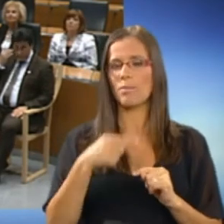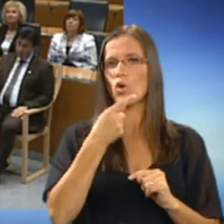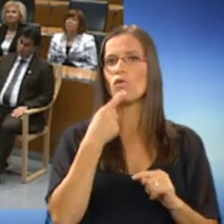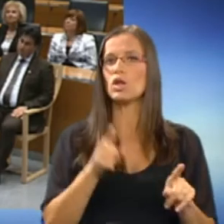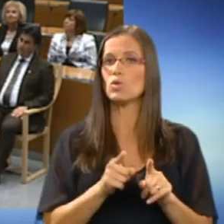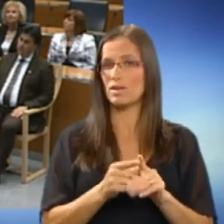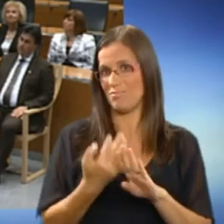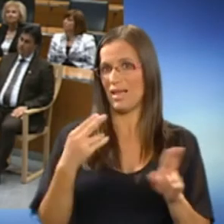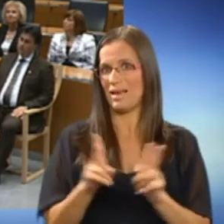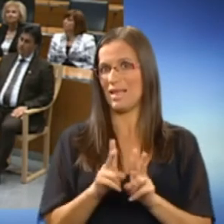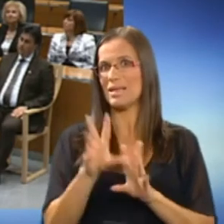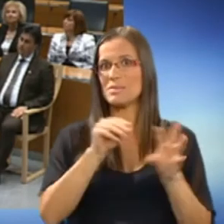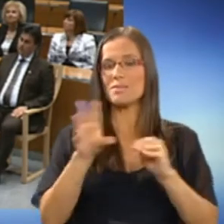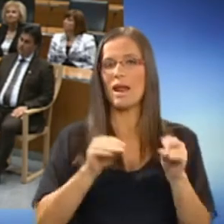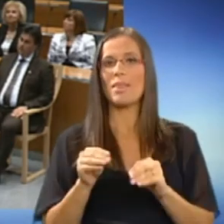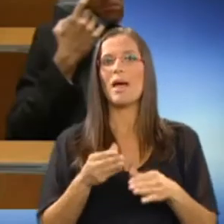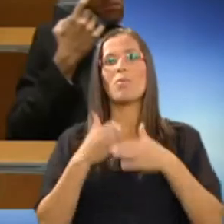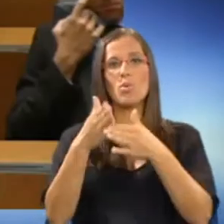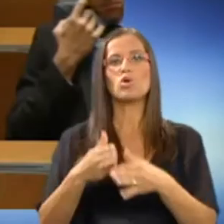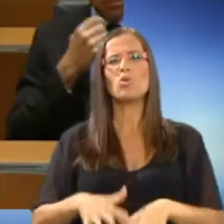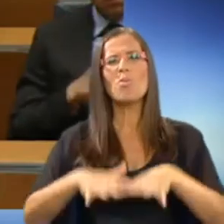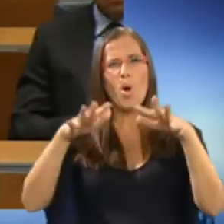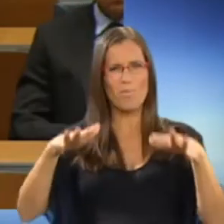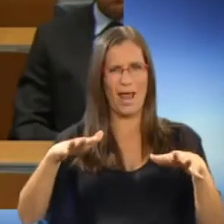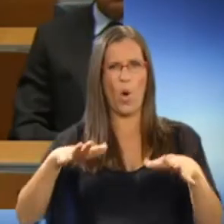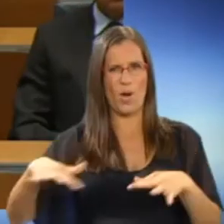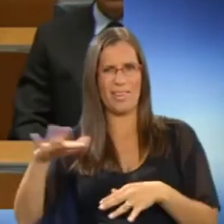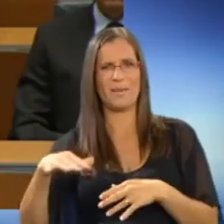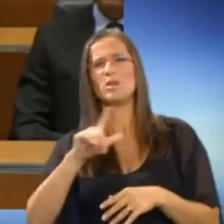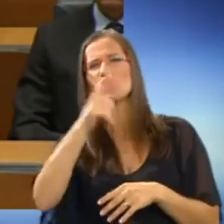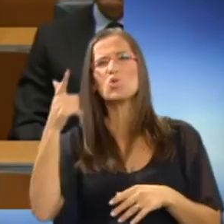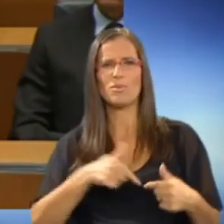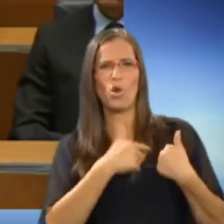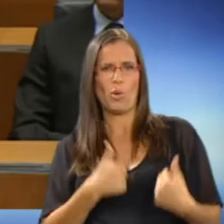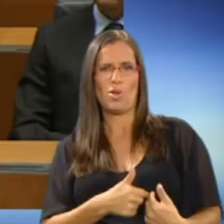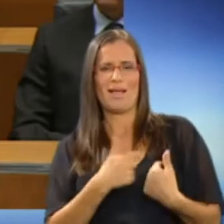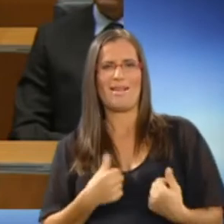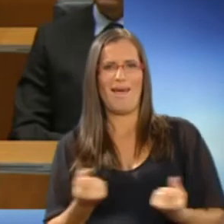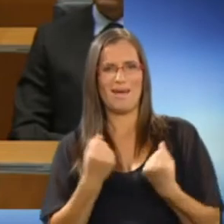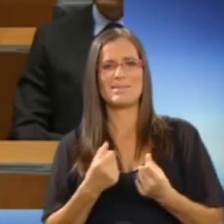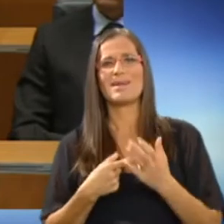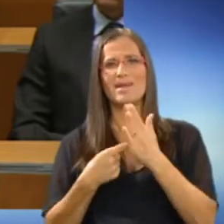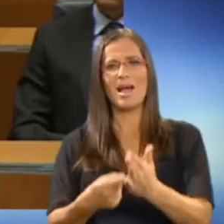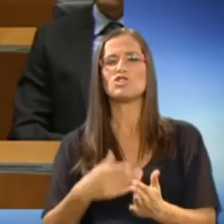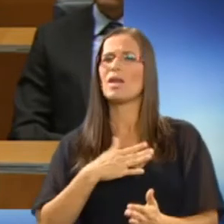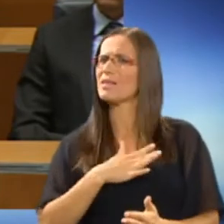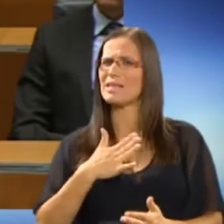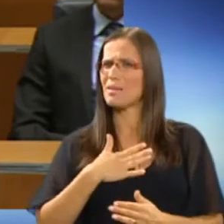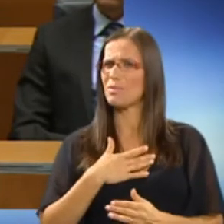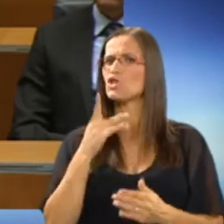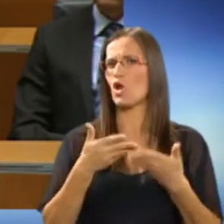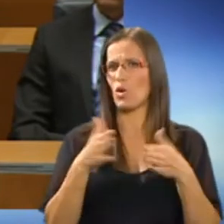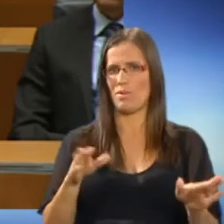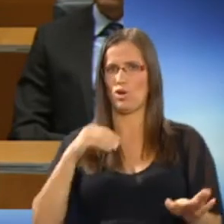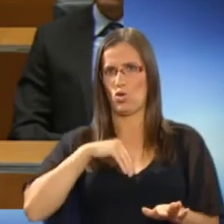priča tudi nedavno zbrana pomoč poplavljenim trštevilne druge dobrodelne akcije, ki kažejo na našo nesebičnost in